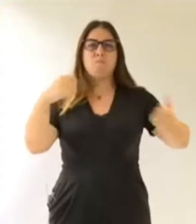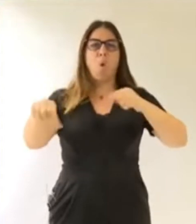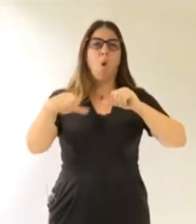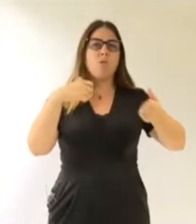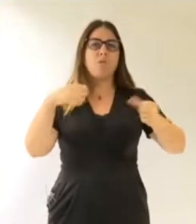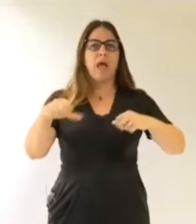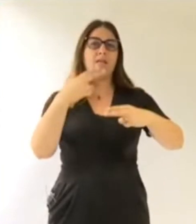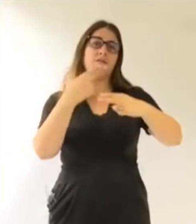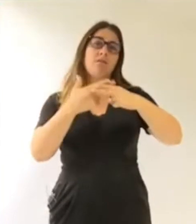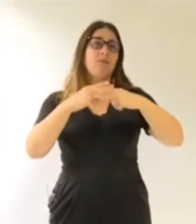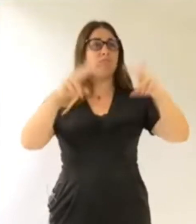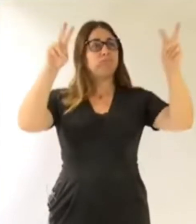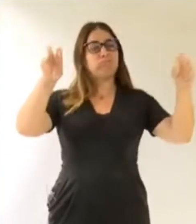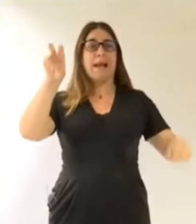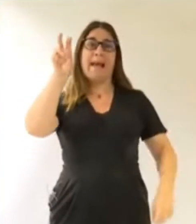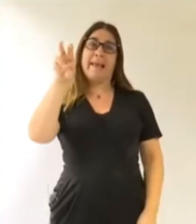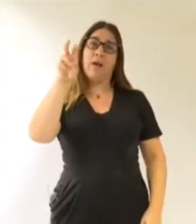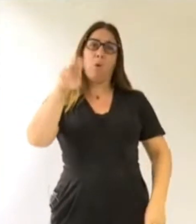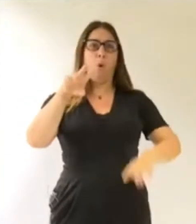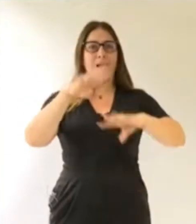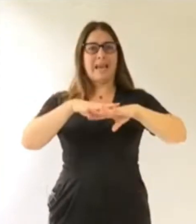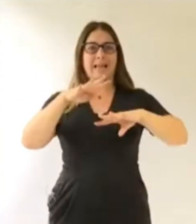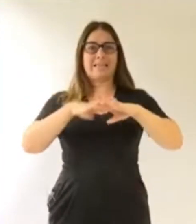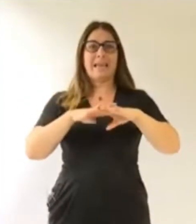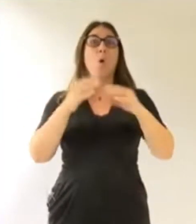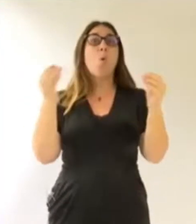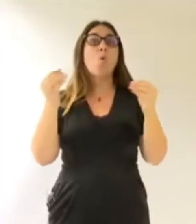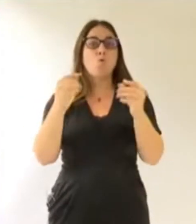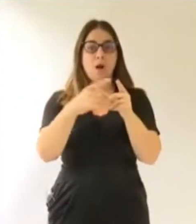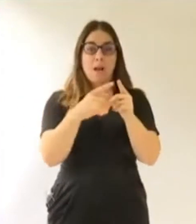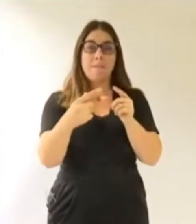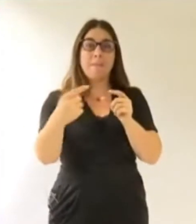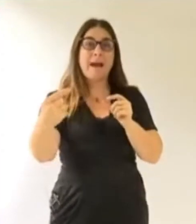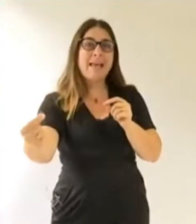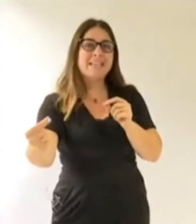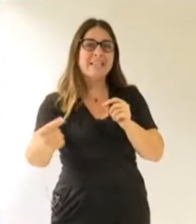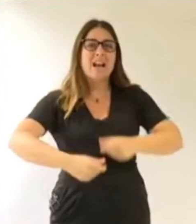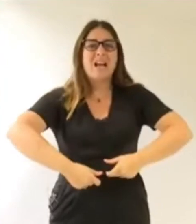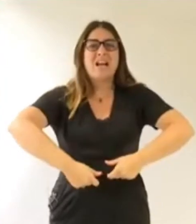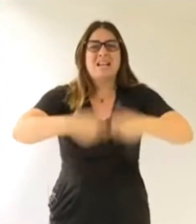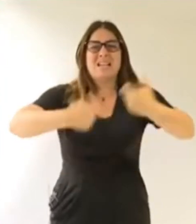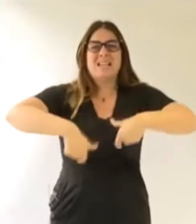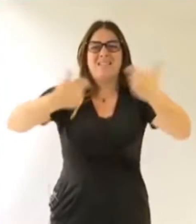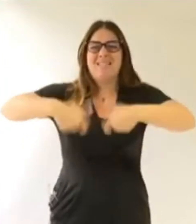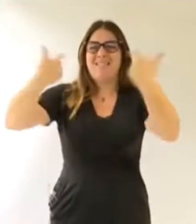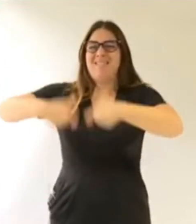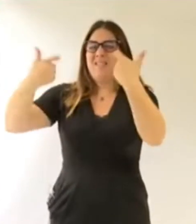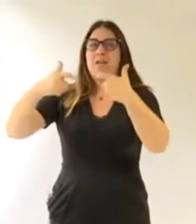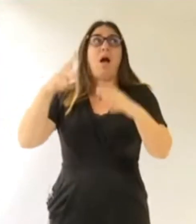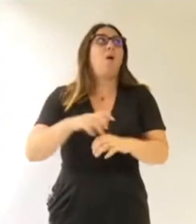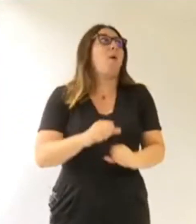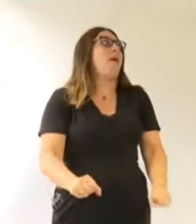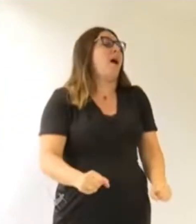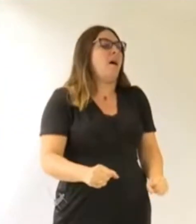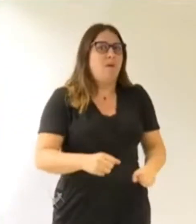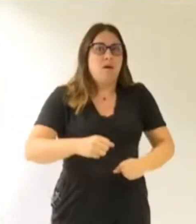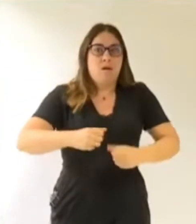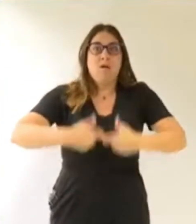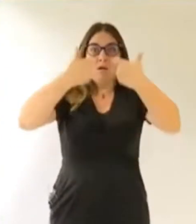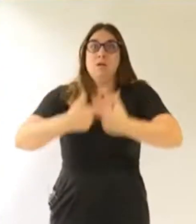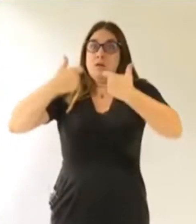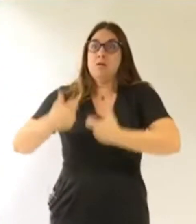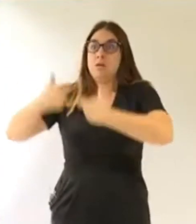vous appelez éco-quartier et qui c'est lui de la presqu'île, d'une densification incroyable, incroyable. Il y des gens qui